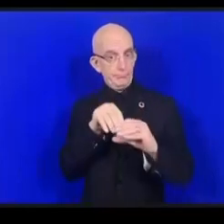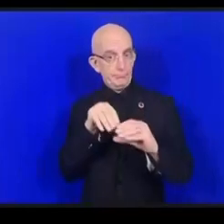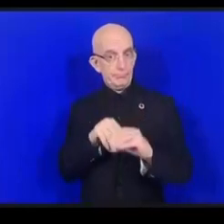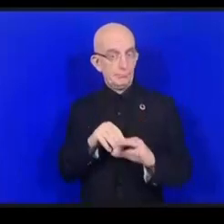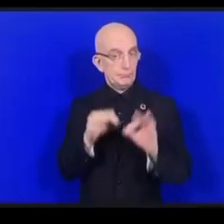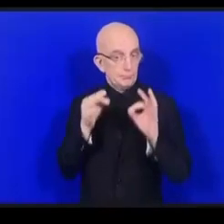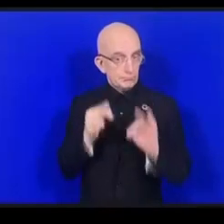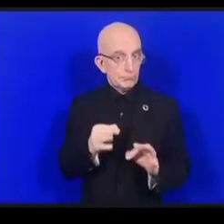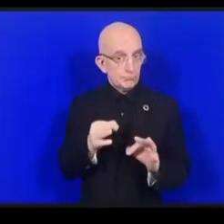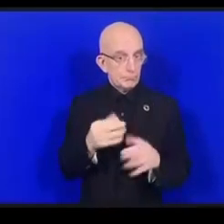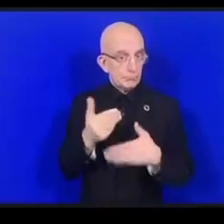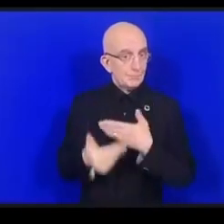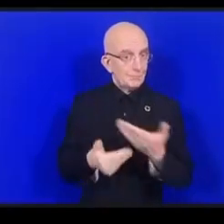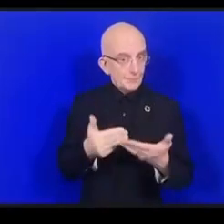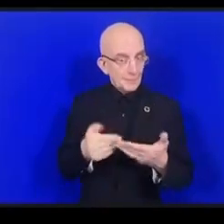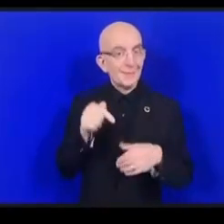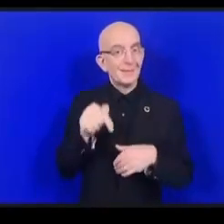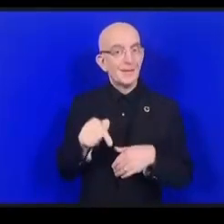بصورة ملائمة